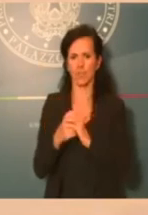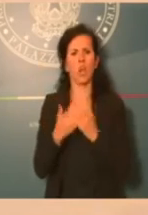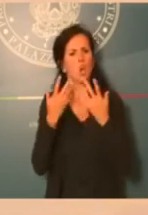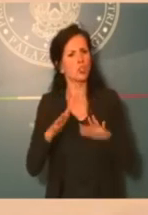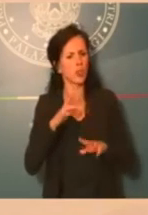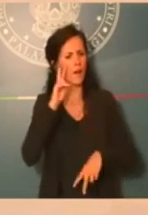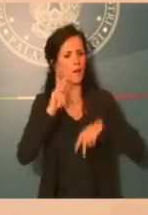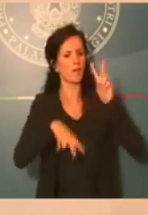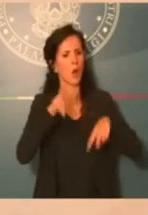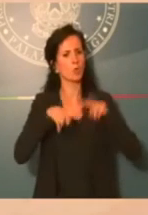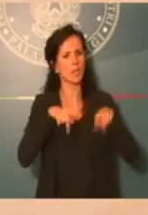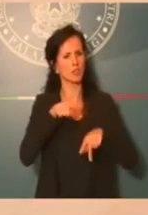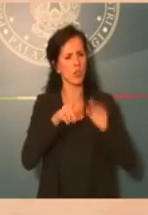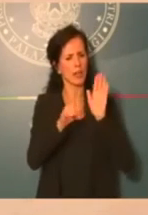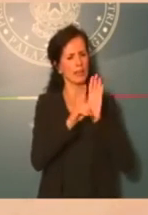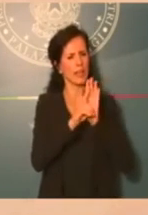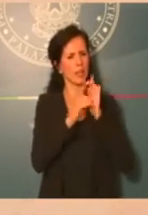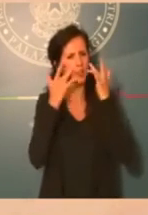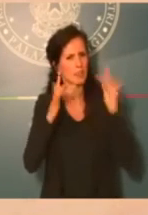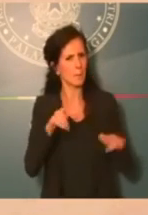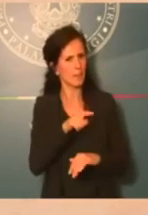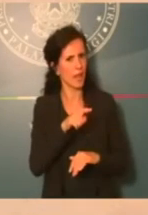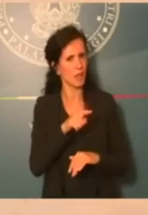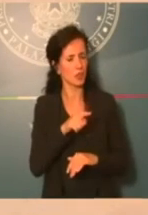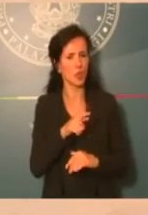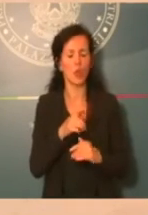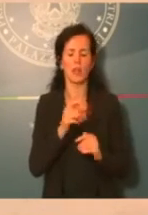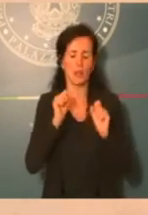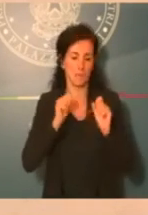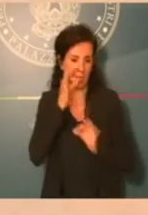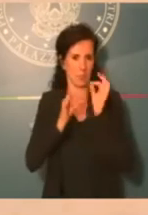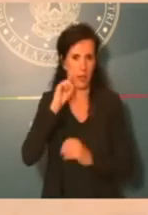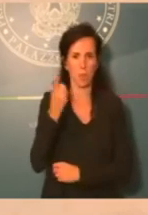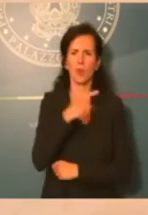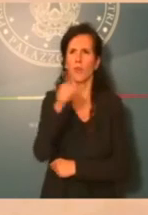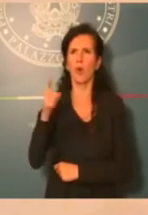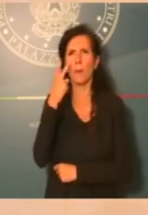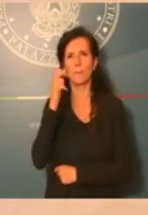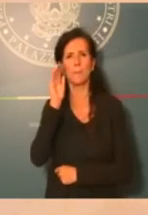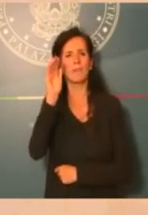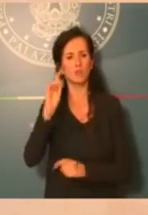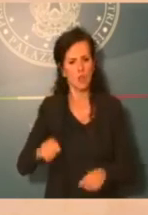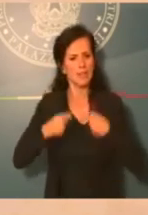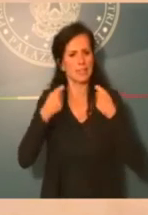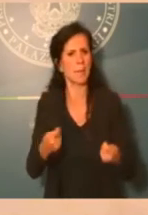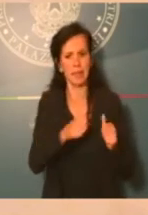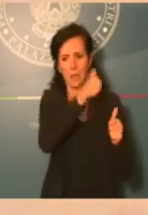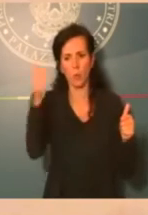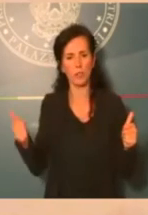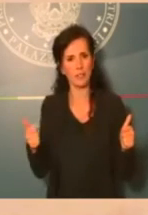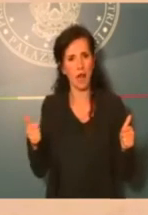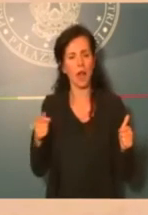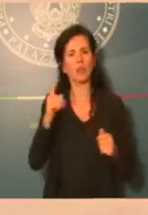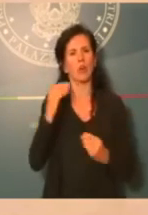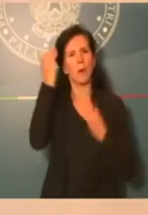'impatto del decreto semplificazioni. Mi spiego meglio, quanto prevedete si spenderà già quest'anno e quanto prevedete possa essere l'impatto sul